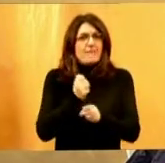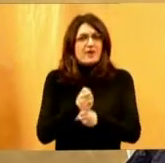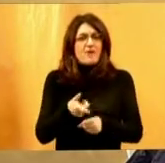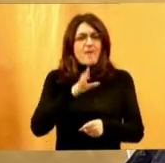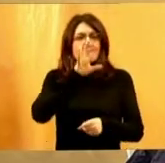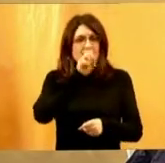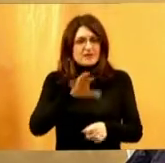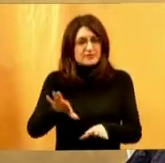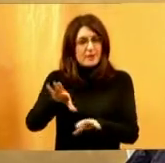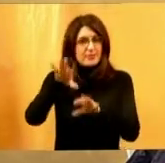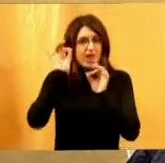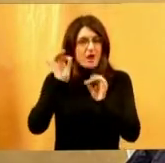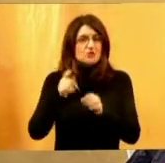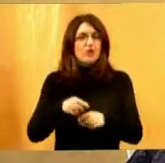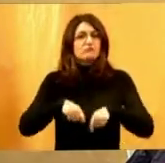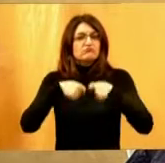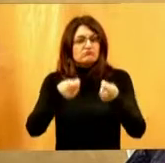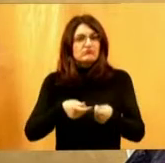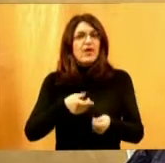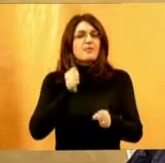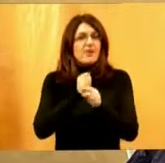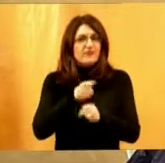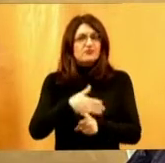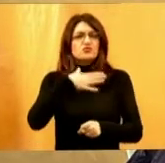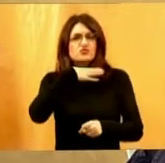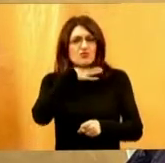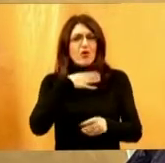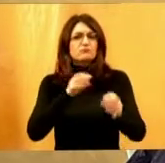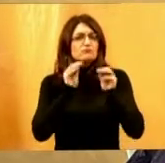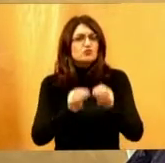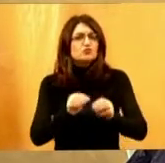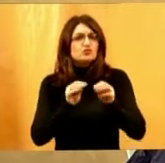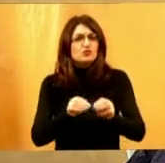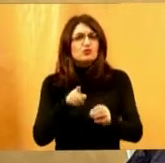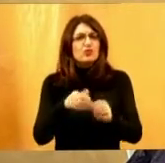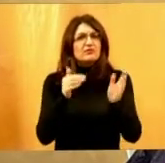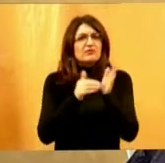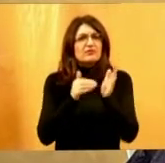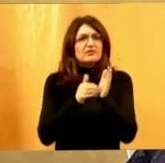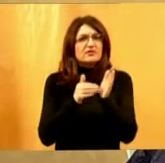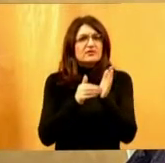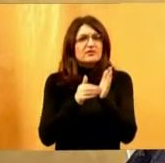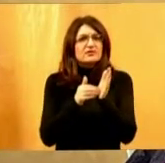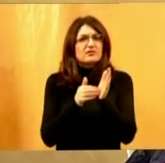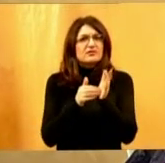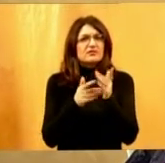selektirao, napravio školu, treba koliko me se čini blizu, koliko mi?